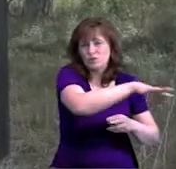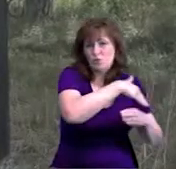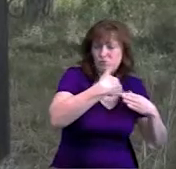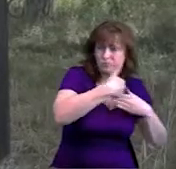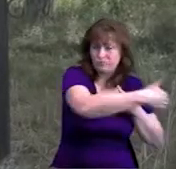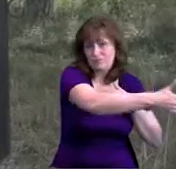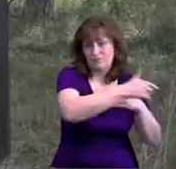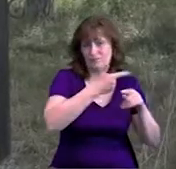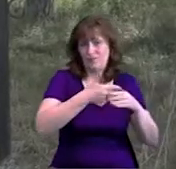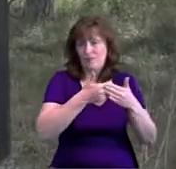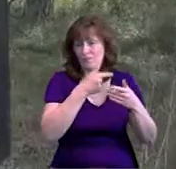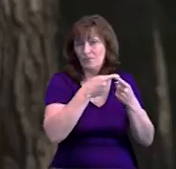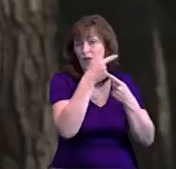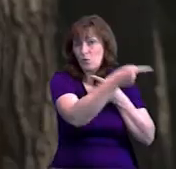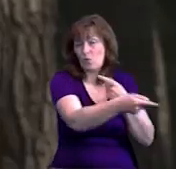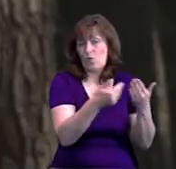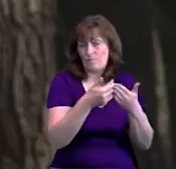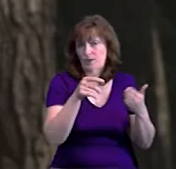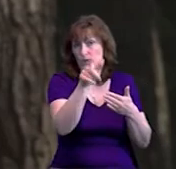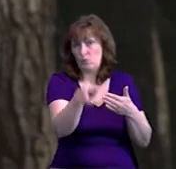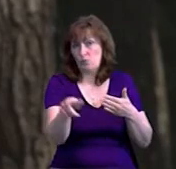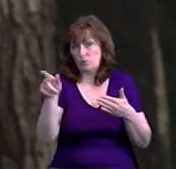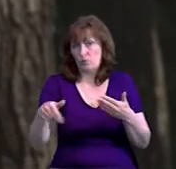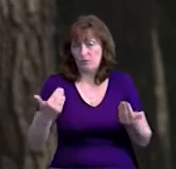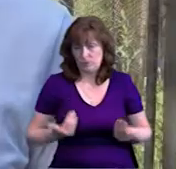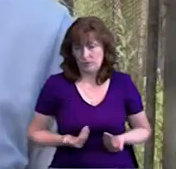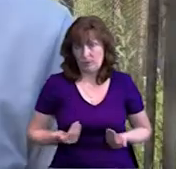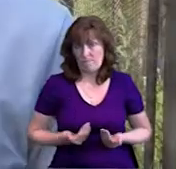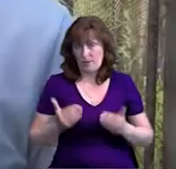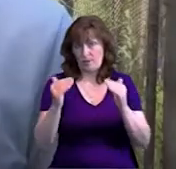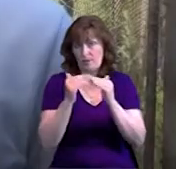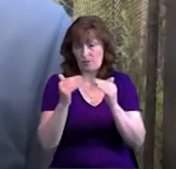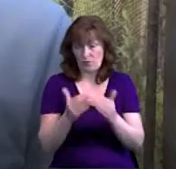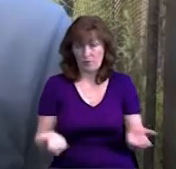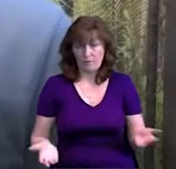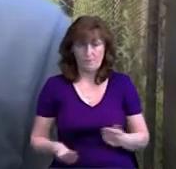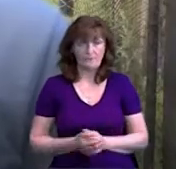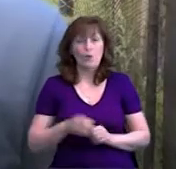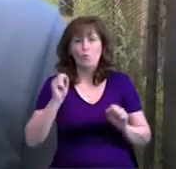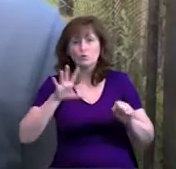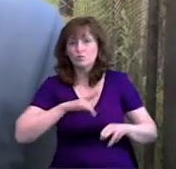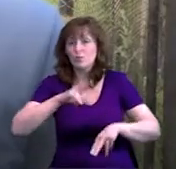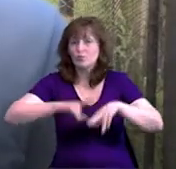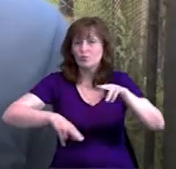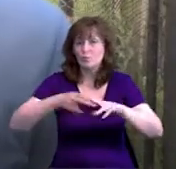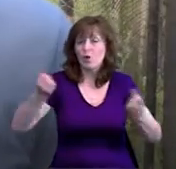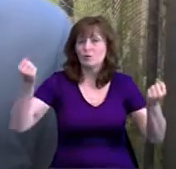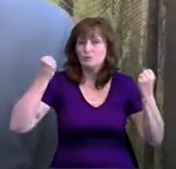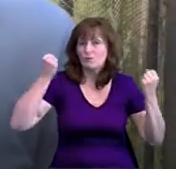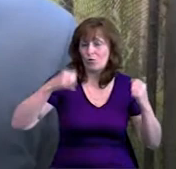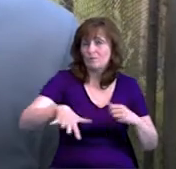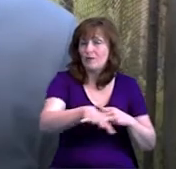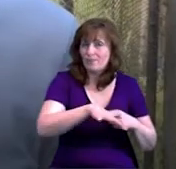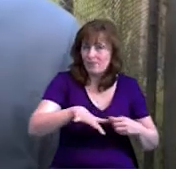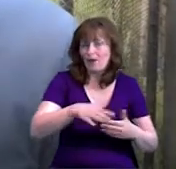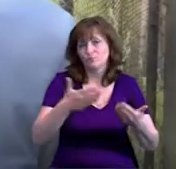-складних зонах, поза межами житлових районів. Можна було побудувати спортмайданчик, яких не вистачає на